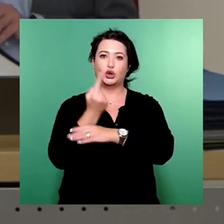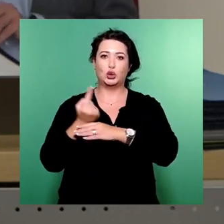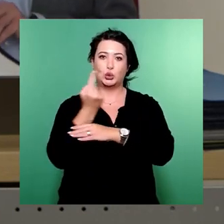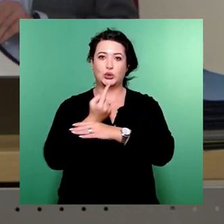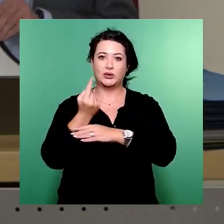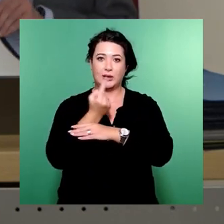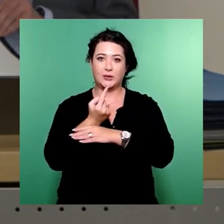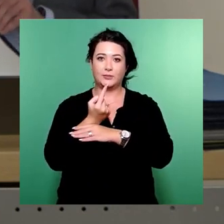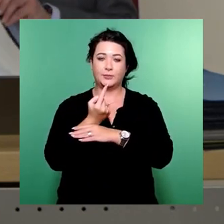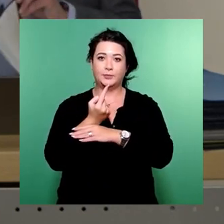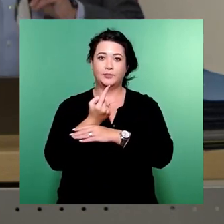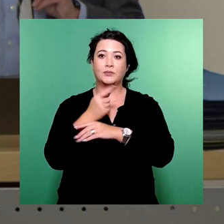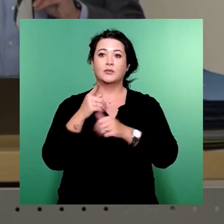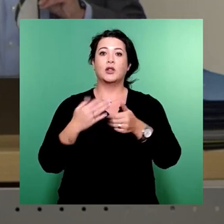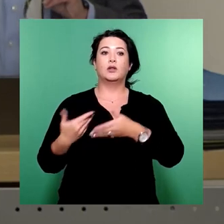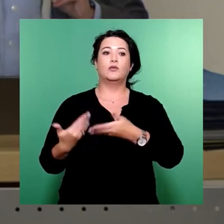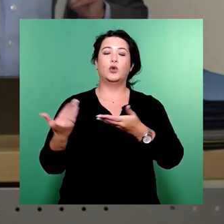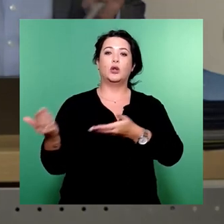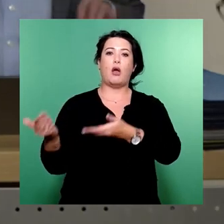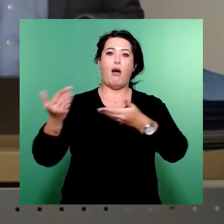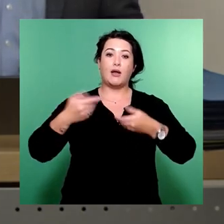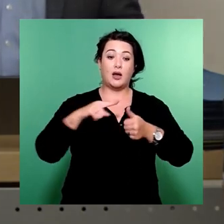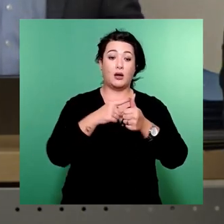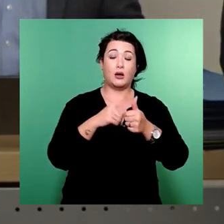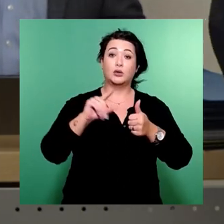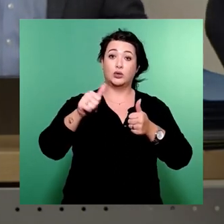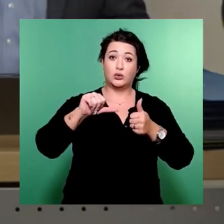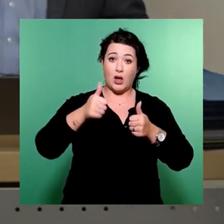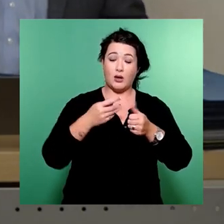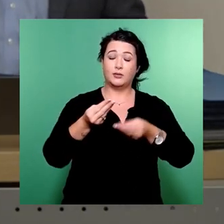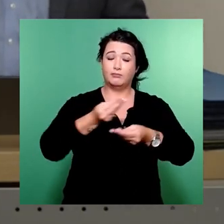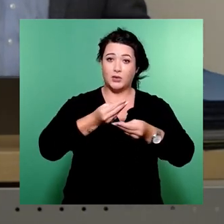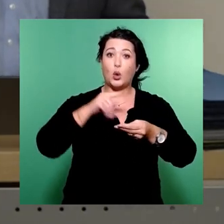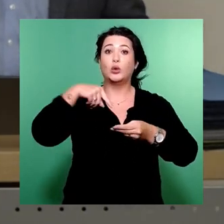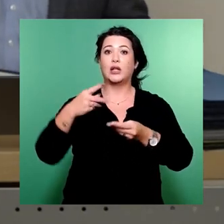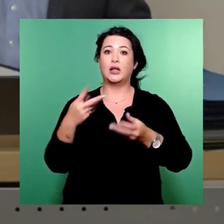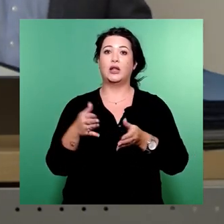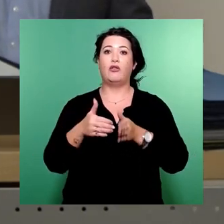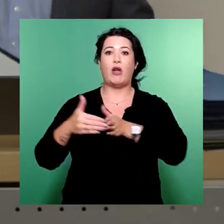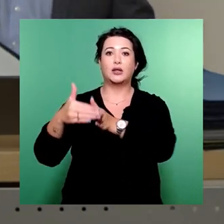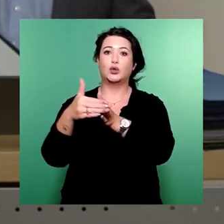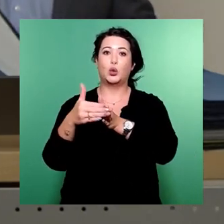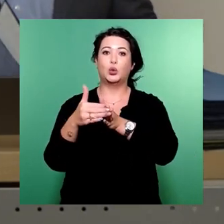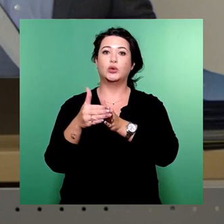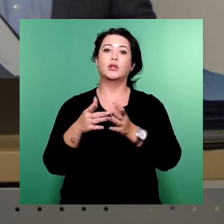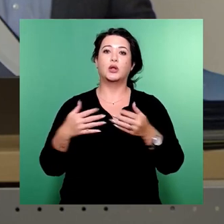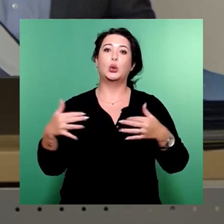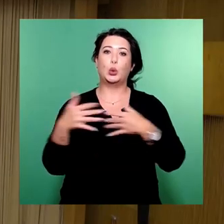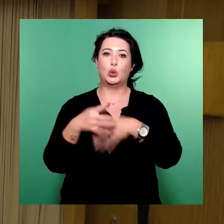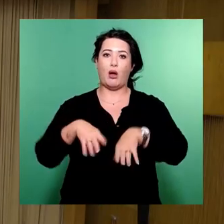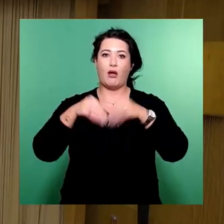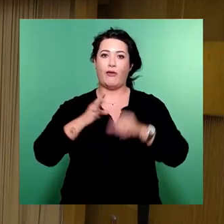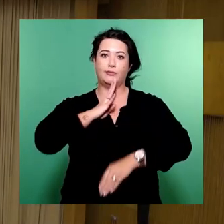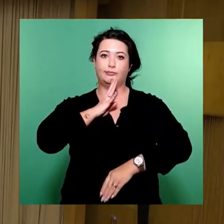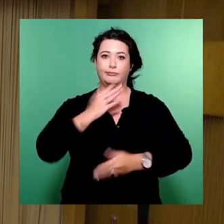der Einreicher an der Reihe. Danach beginnt in der Fraktionsrunde Bündnis 90 die Grünen. Herr